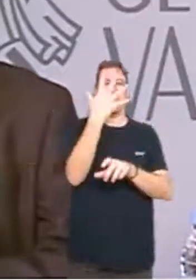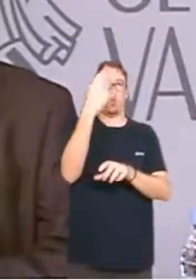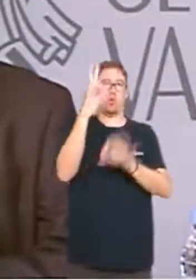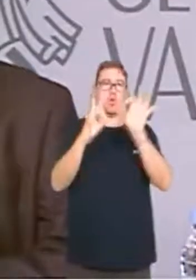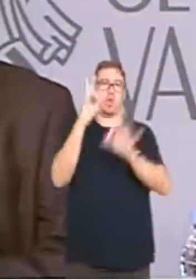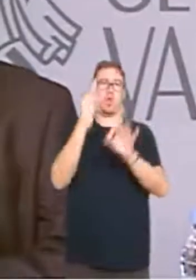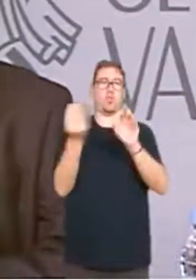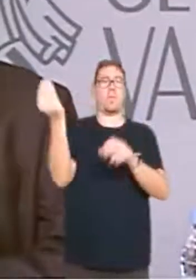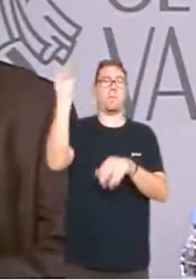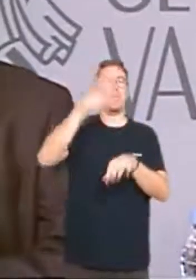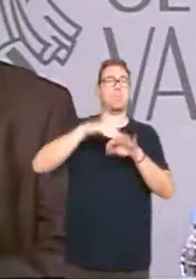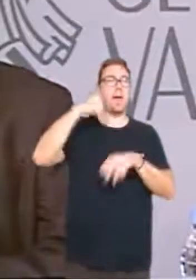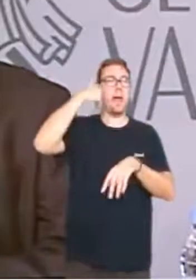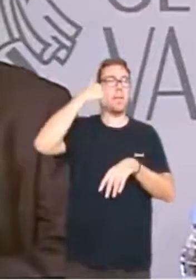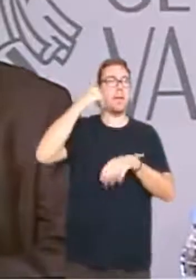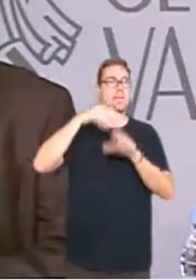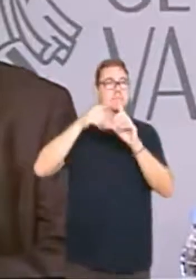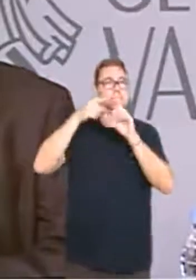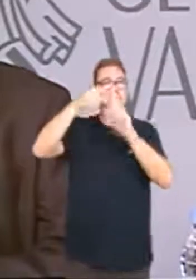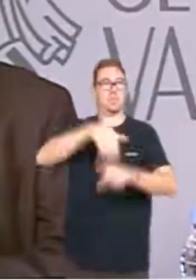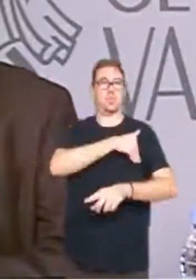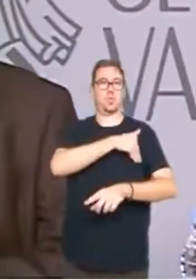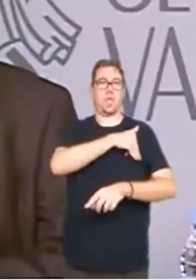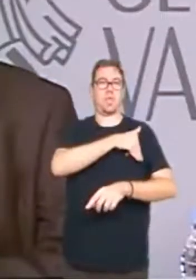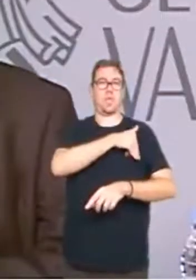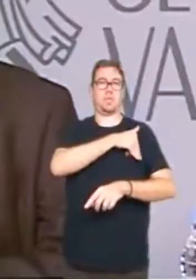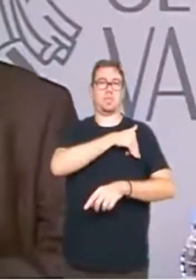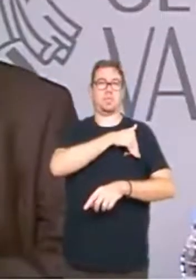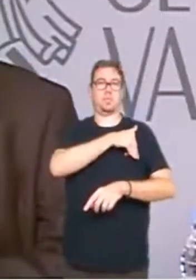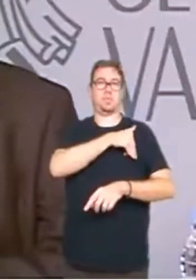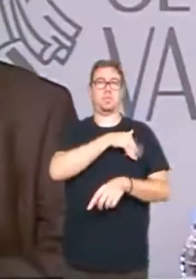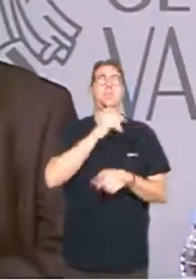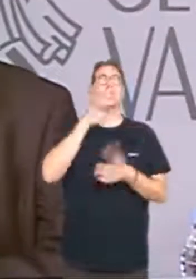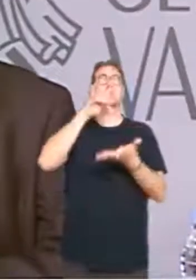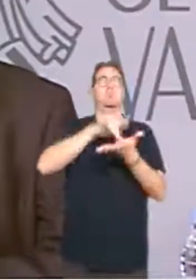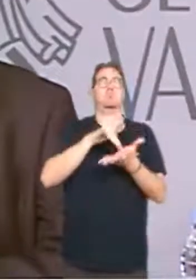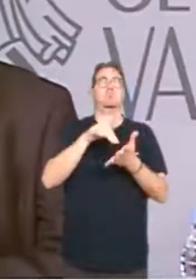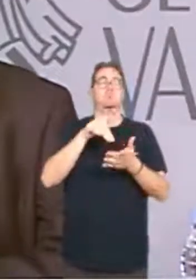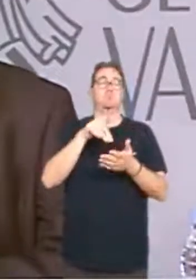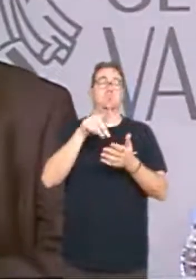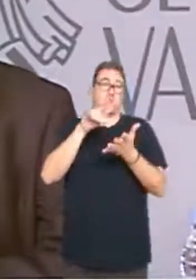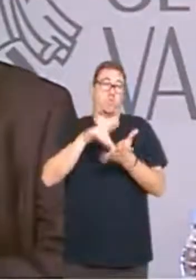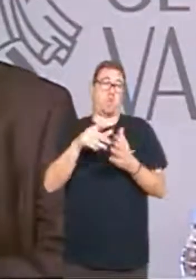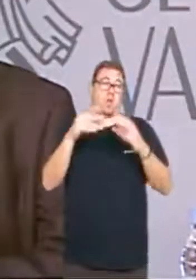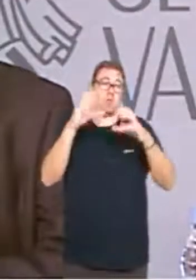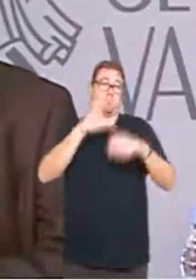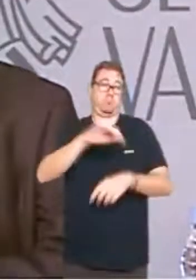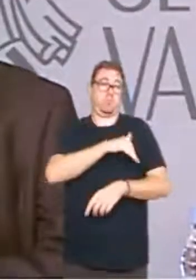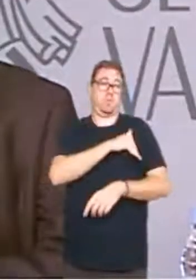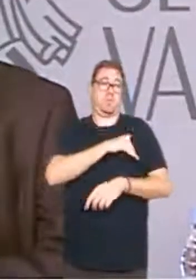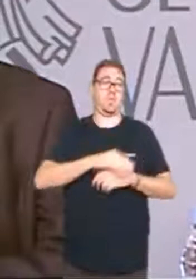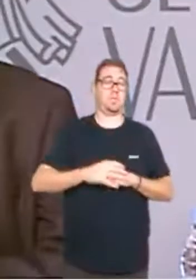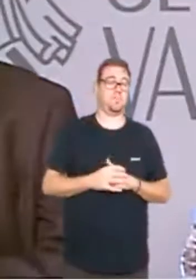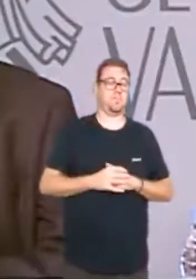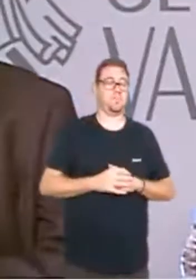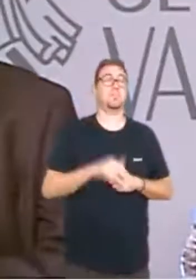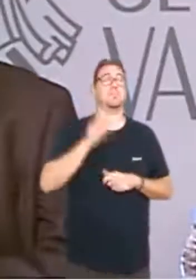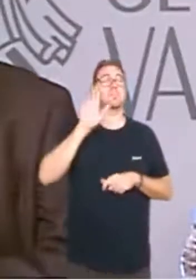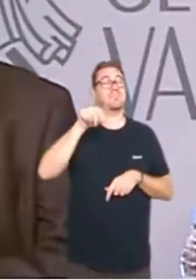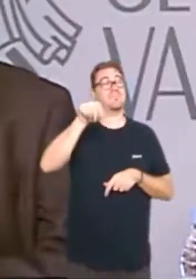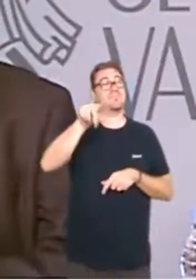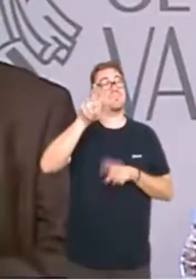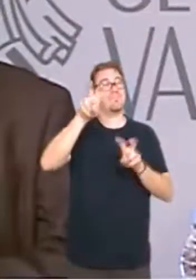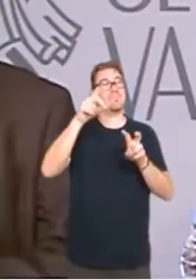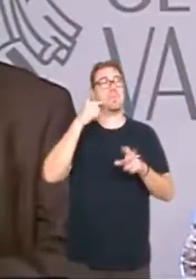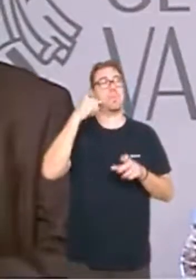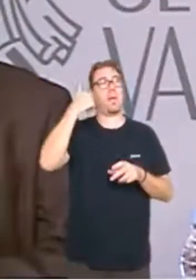més a beques als estudiants que cursen estudis universitaris. També en este apartat